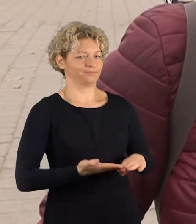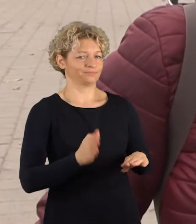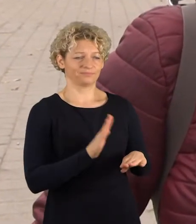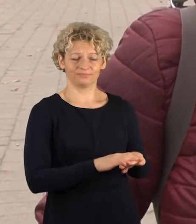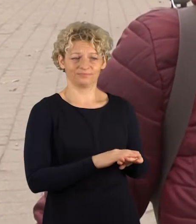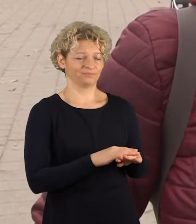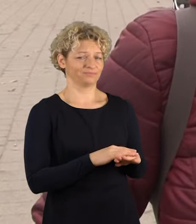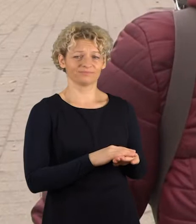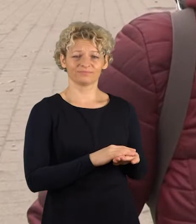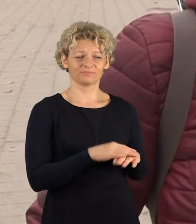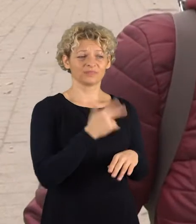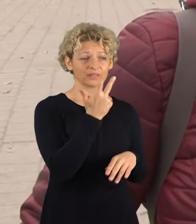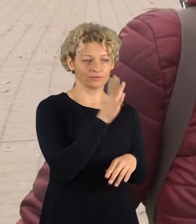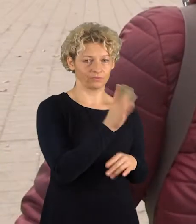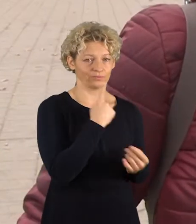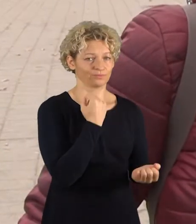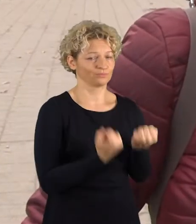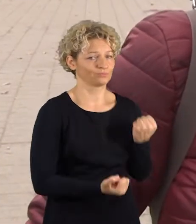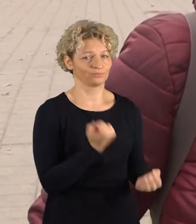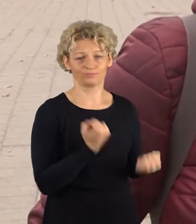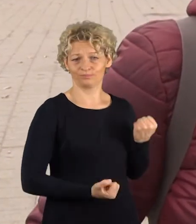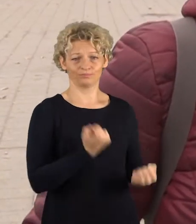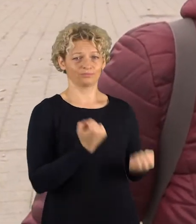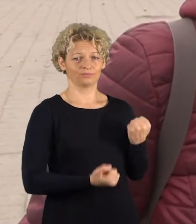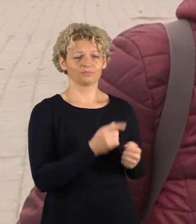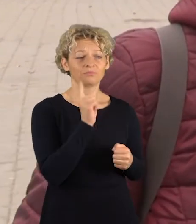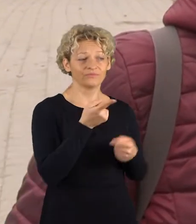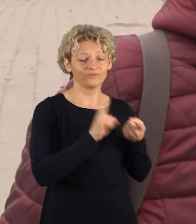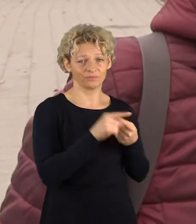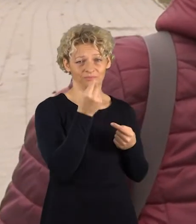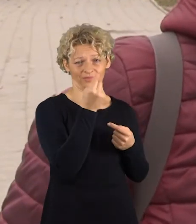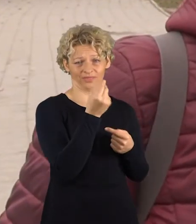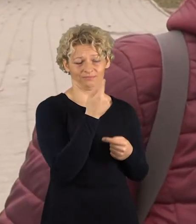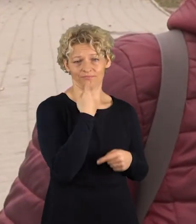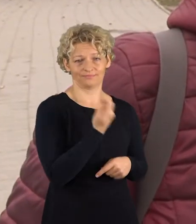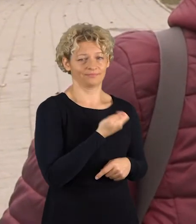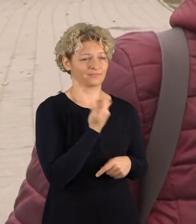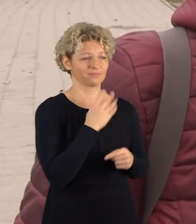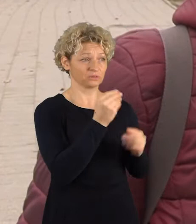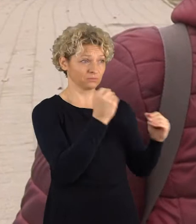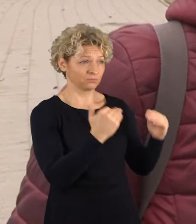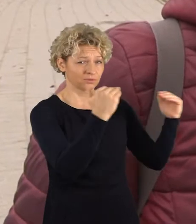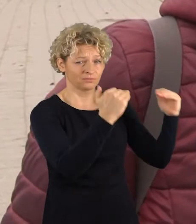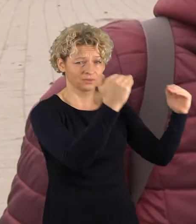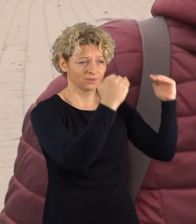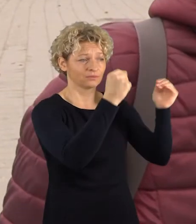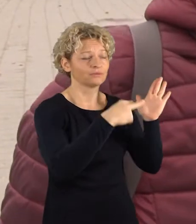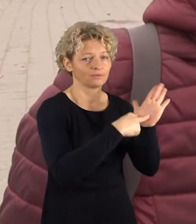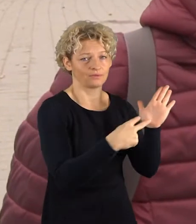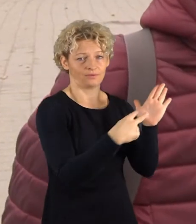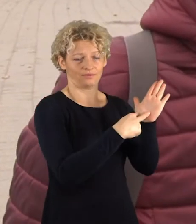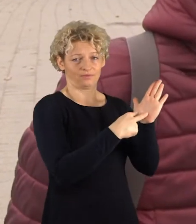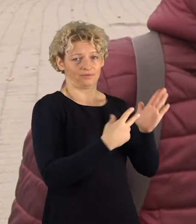šeimą, nes finansai yra tikrai labai visiems riboti, kainus yra kosminės. Tai kažkaip, nu,